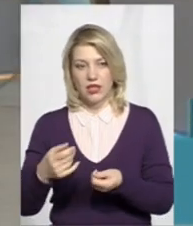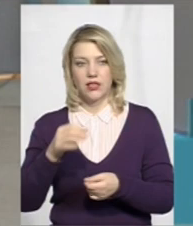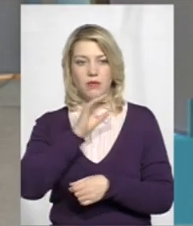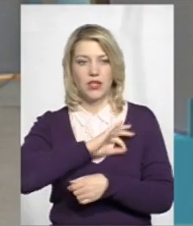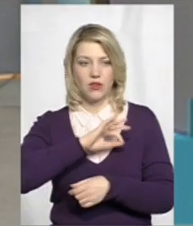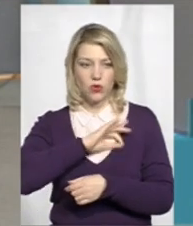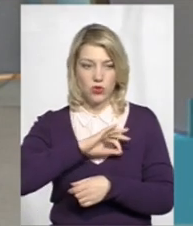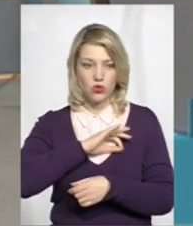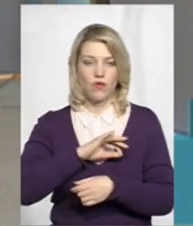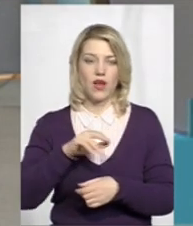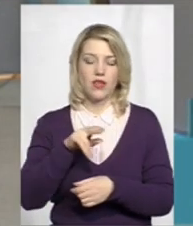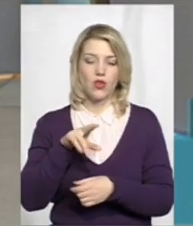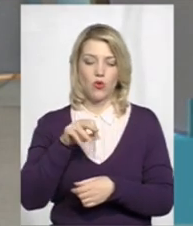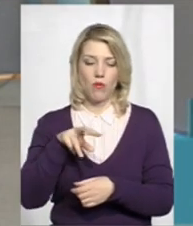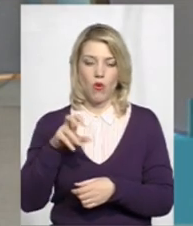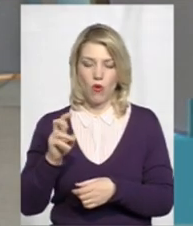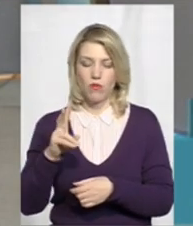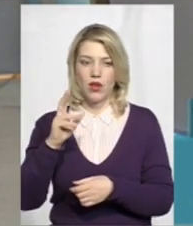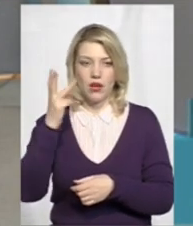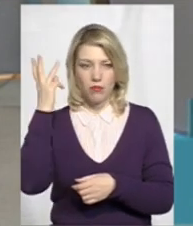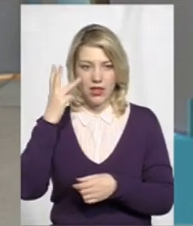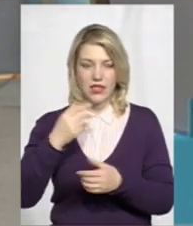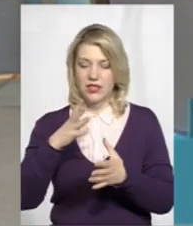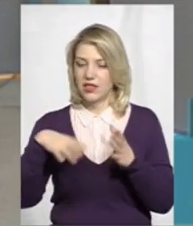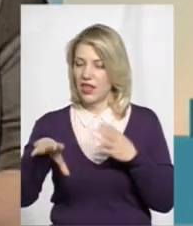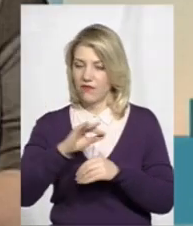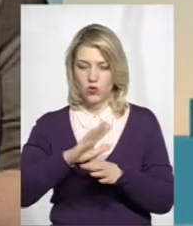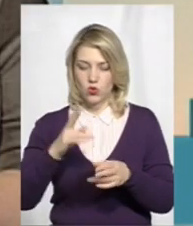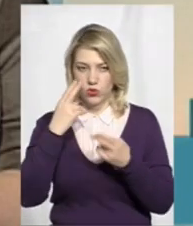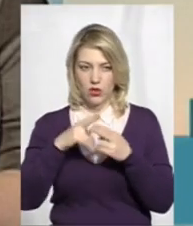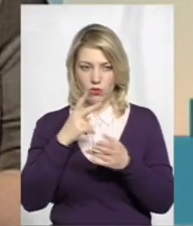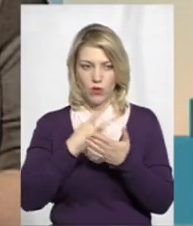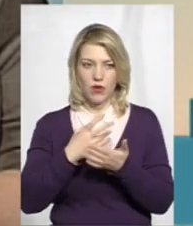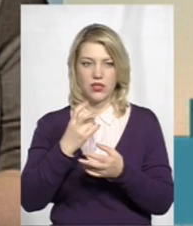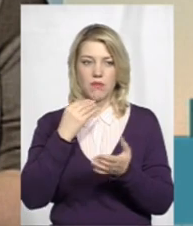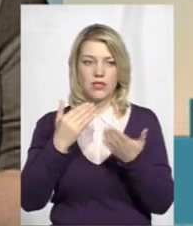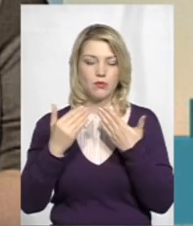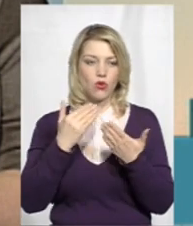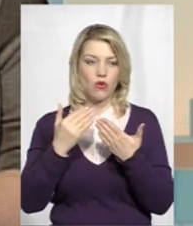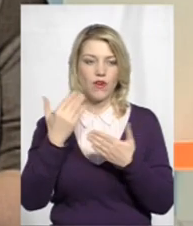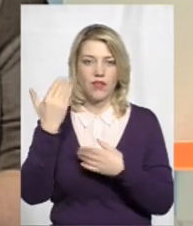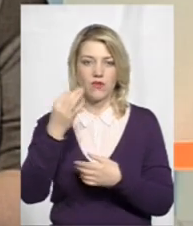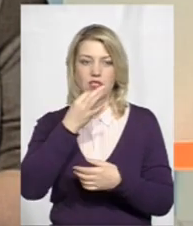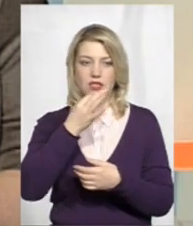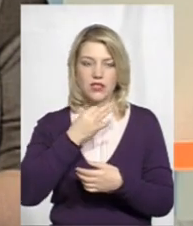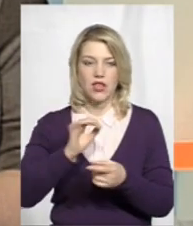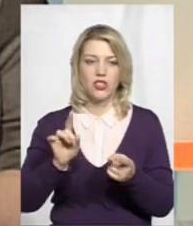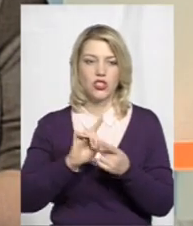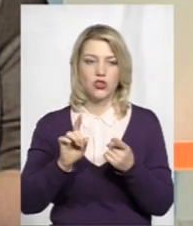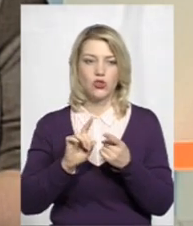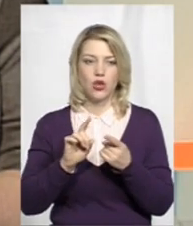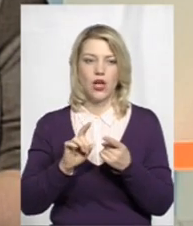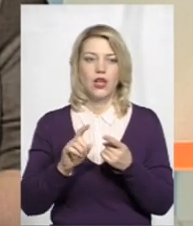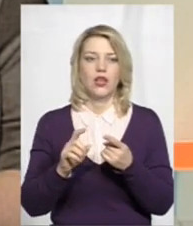думком Хмельницький. Ну, ми не всю техніку побачили, крім того, ну, при спілкуванні вони сказали, що вони ще користуються двома легковими